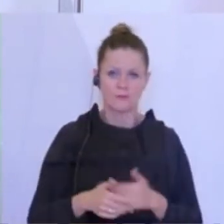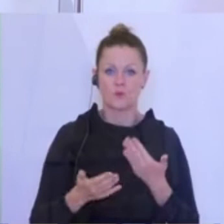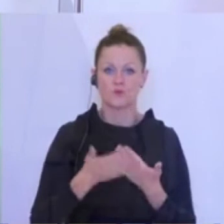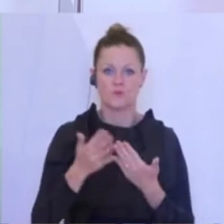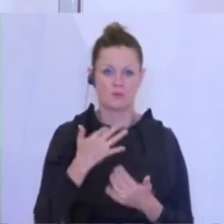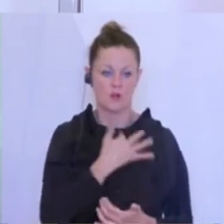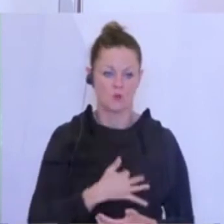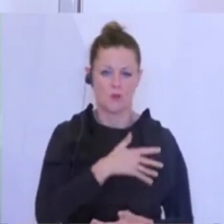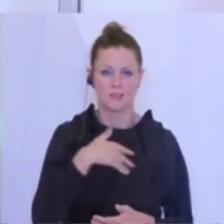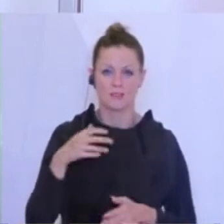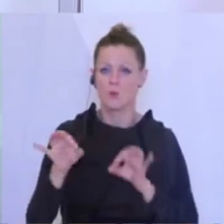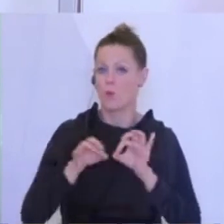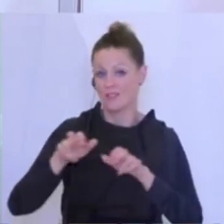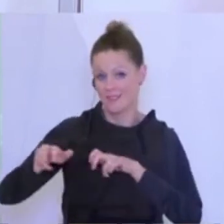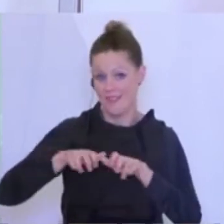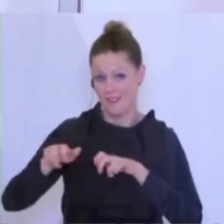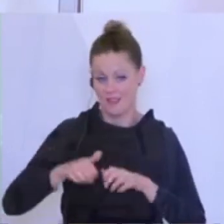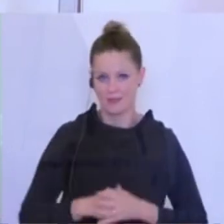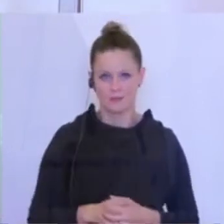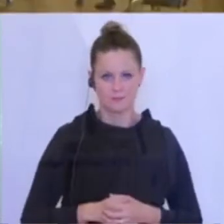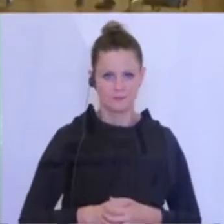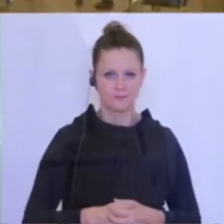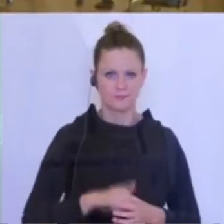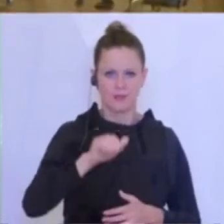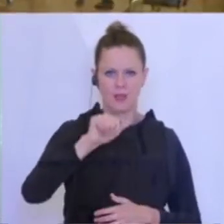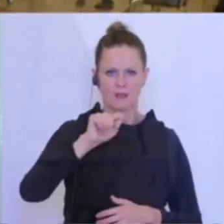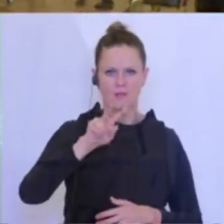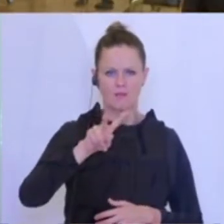Kroatien oder Griechenland zum Beispiel. Herr Schmidt, ATV.